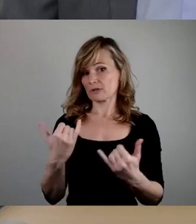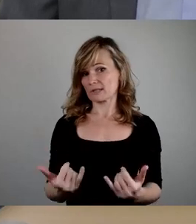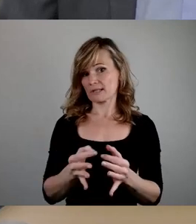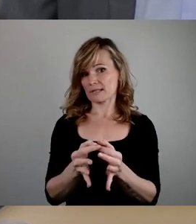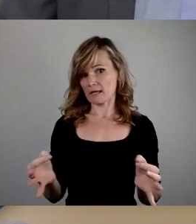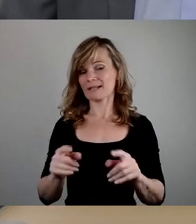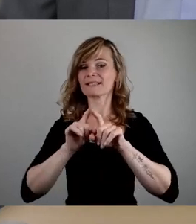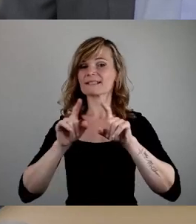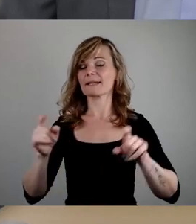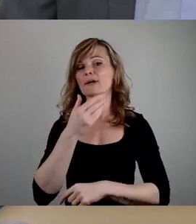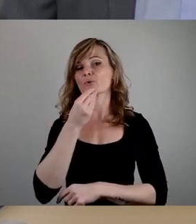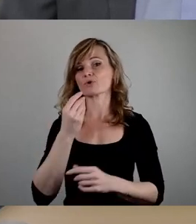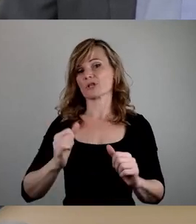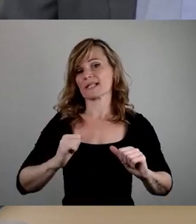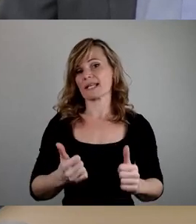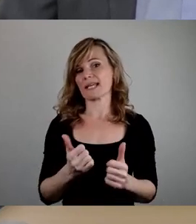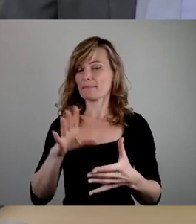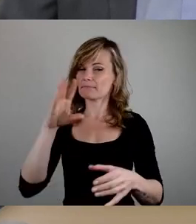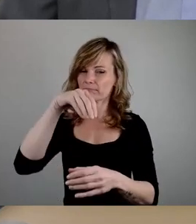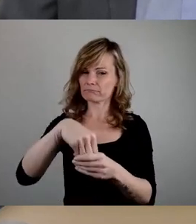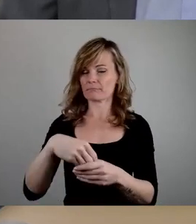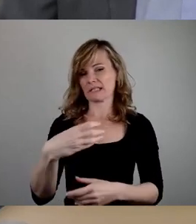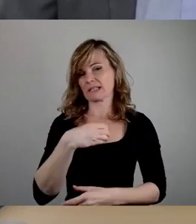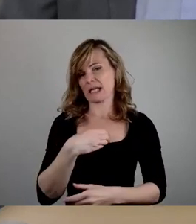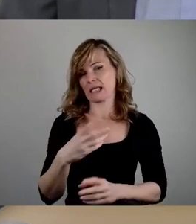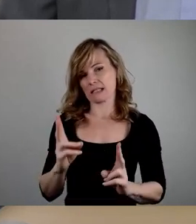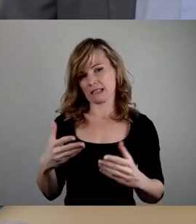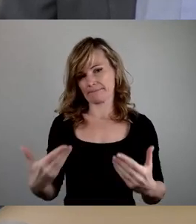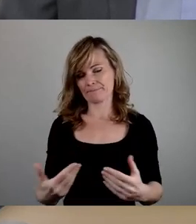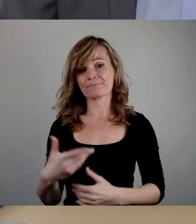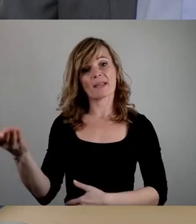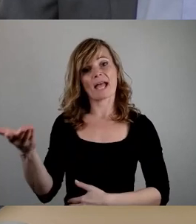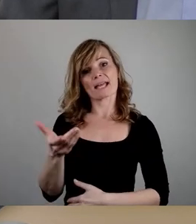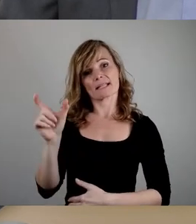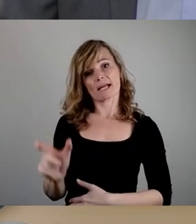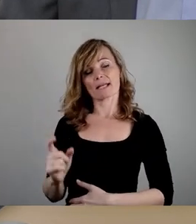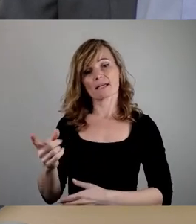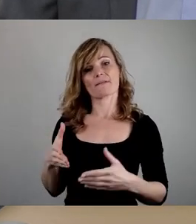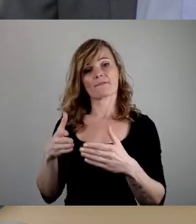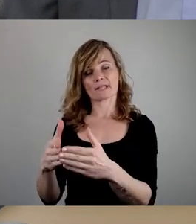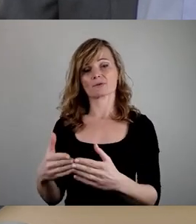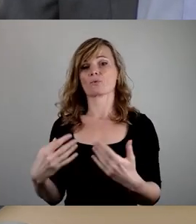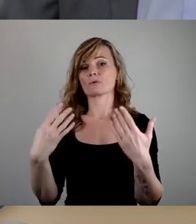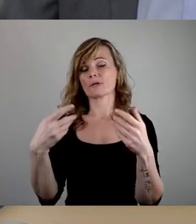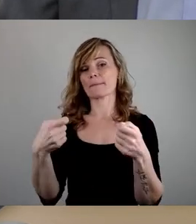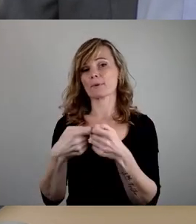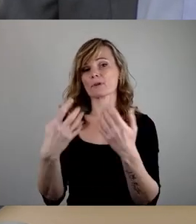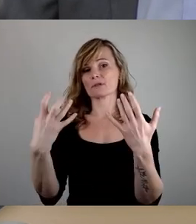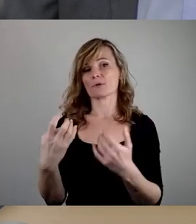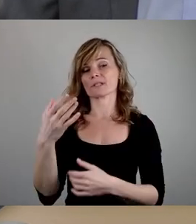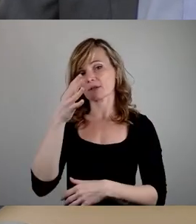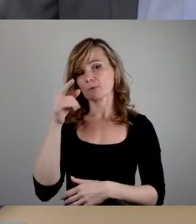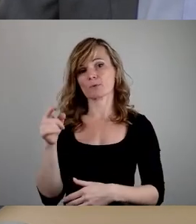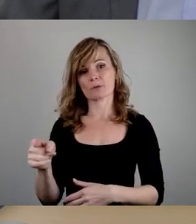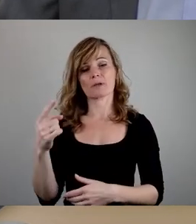Dieses Leben gehört zu Dresden. Einreicher ist hier die Fraktion Bündnis 90 Die Grünen und ich darf Frau Schanetzki bitten